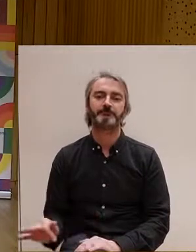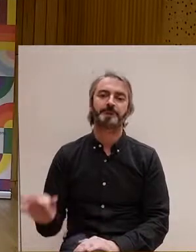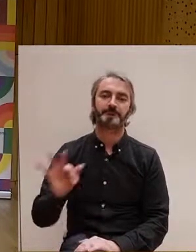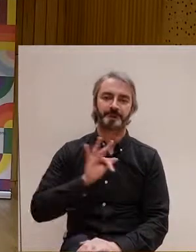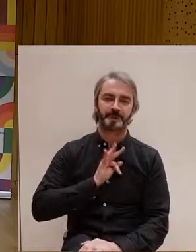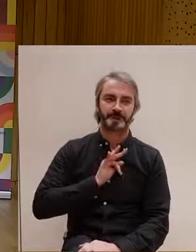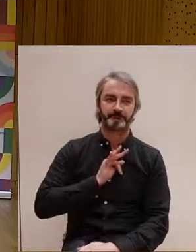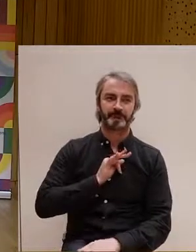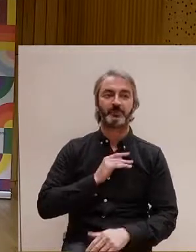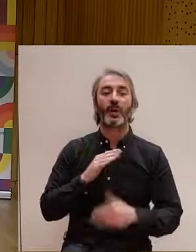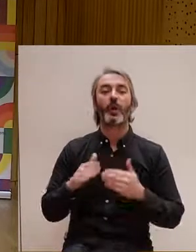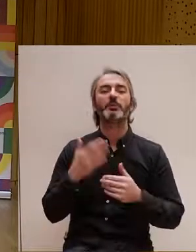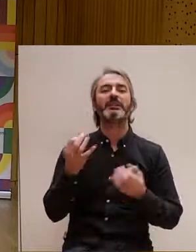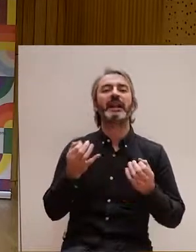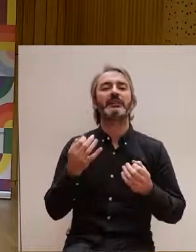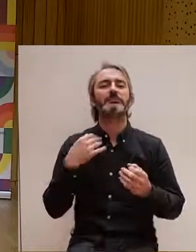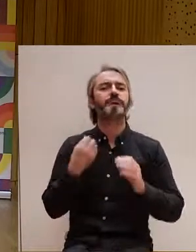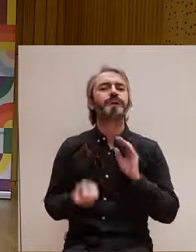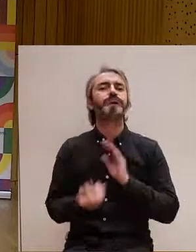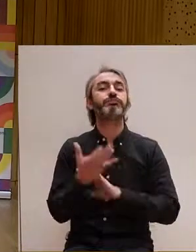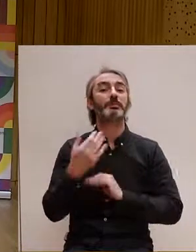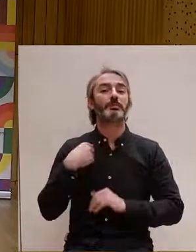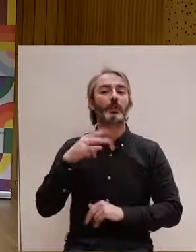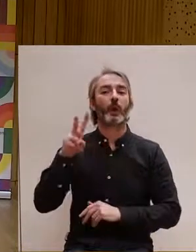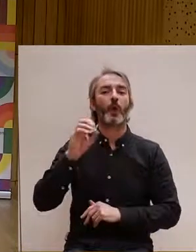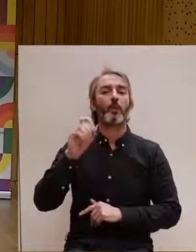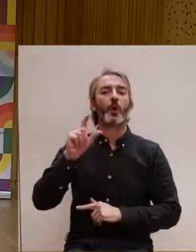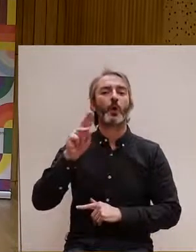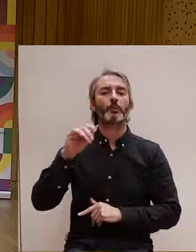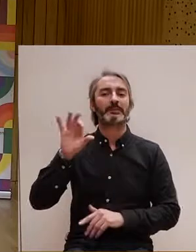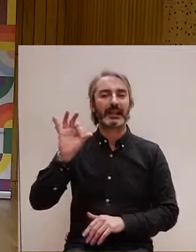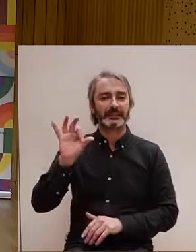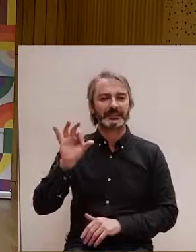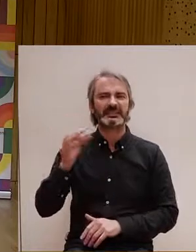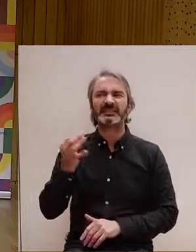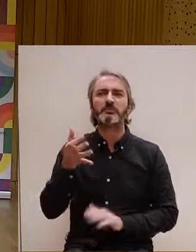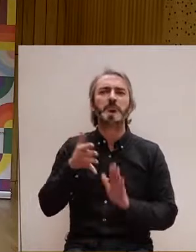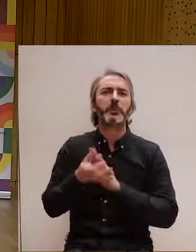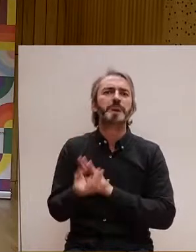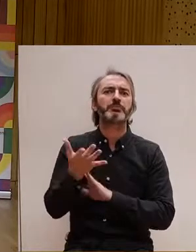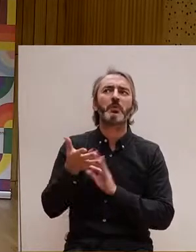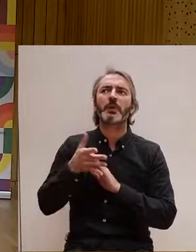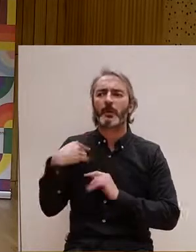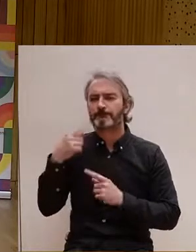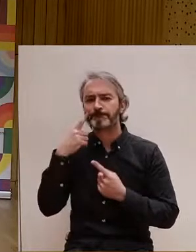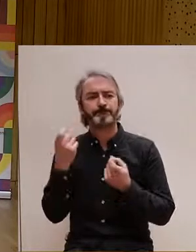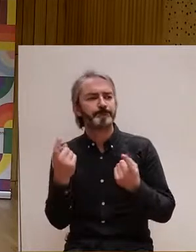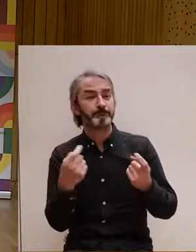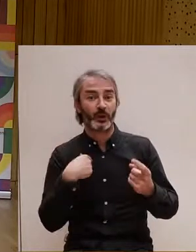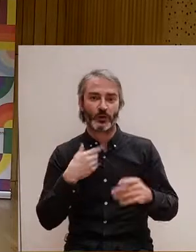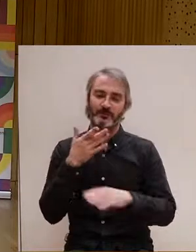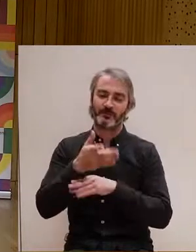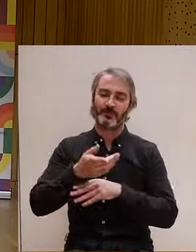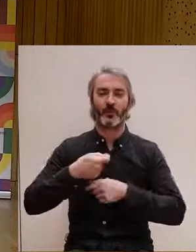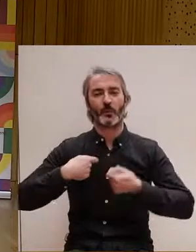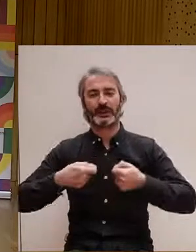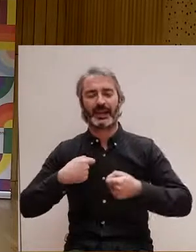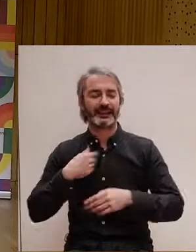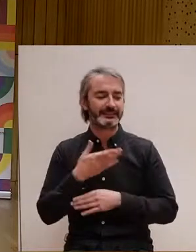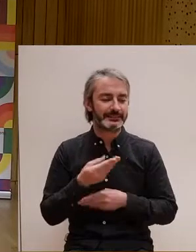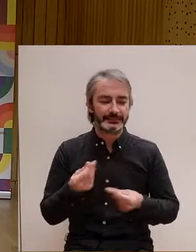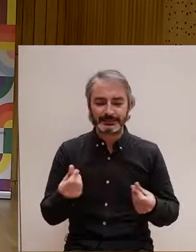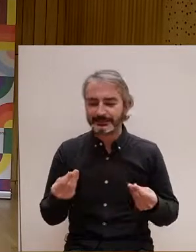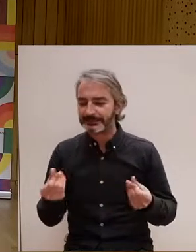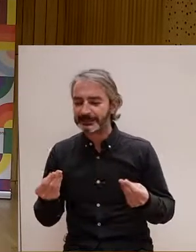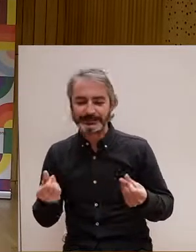Començarem d'on sorgeix Voluptes? Voluptes sorgeix d'una mancança. Sorgeix que jo anava a botigues i deia no em